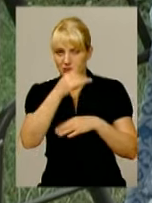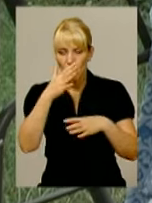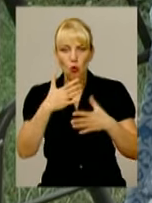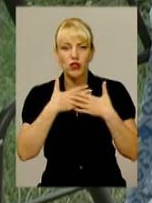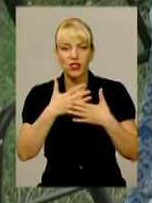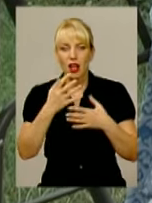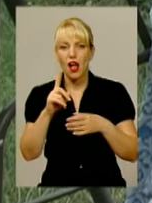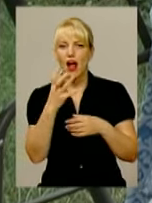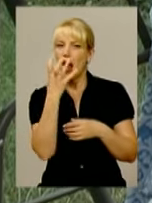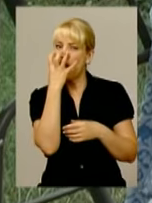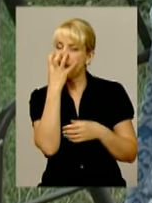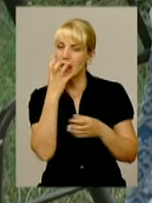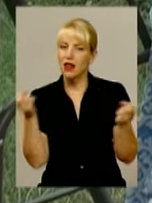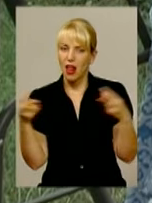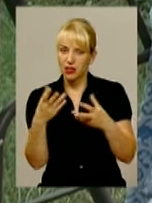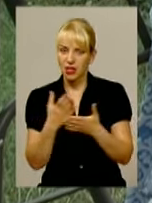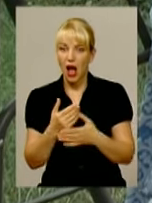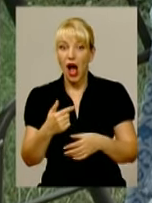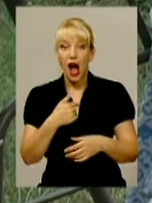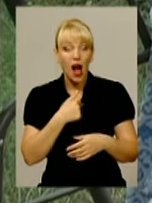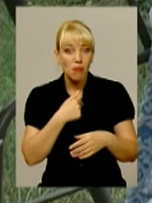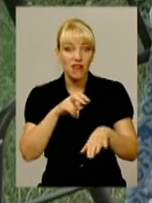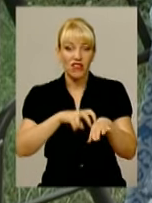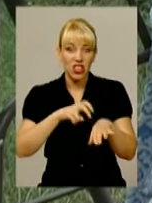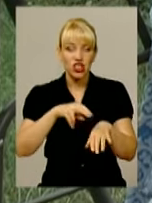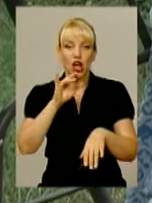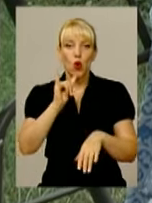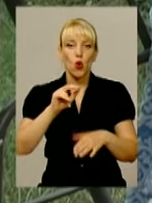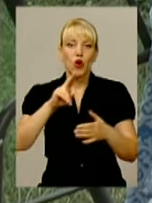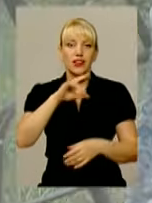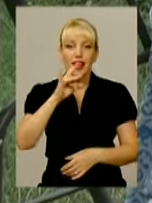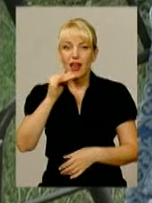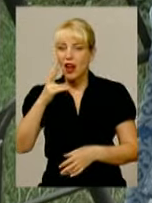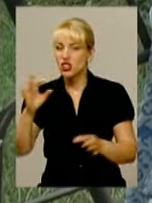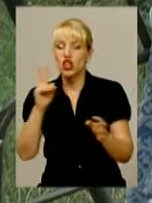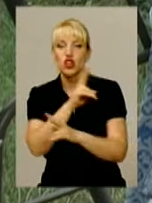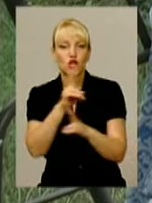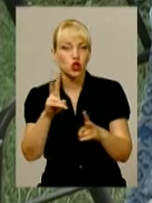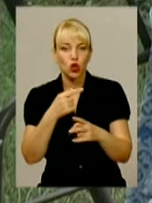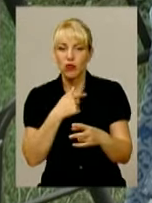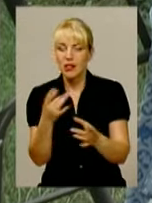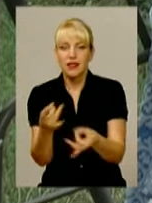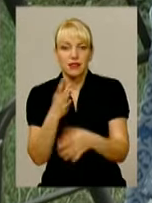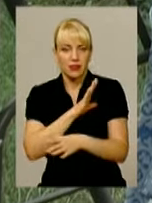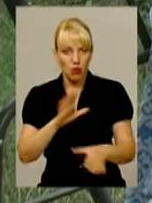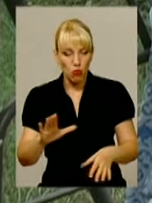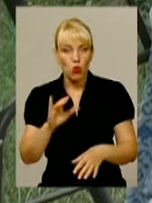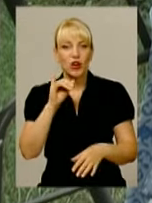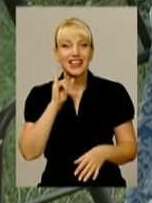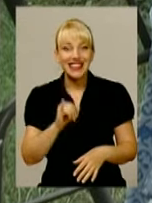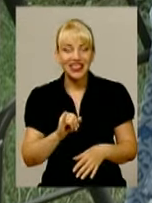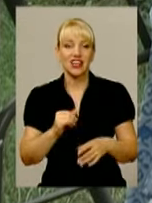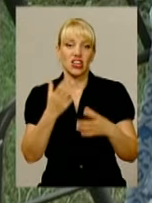апараті. А мені цього в доразній ніхто не сказав і ніхто не показав мої дитини. І він сказав, що якби